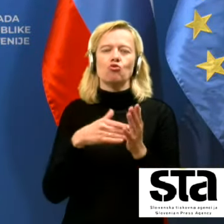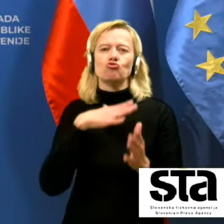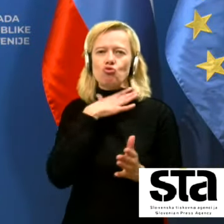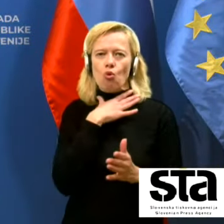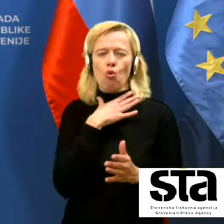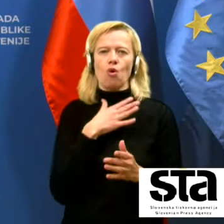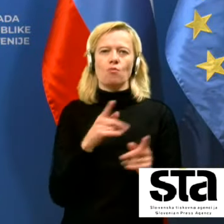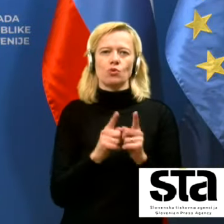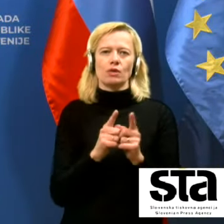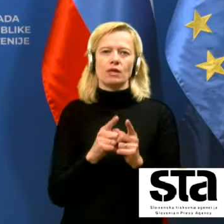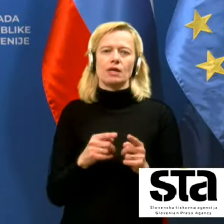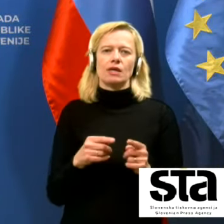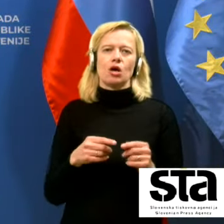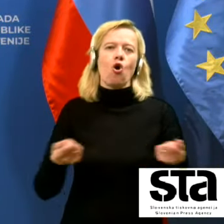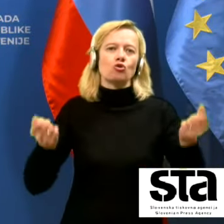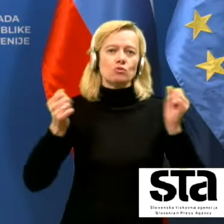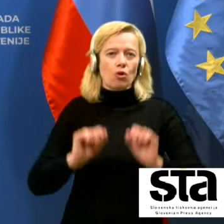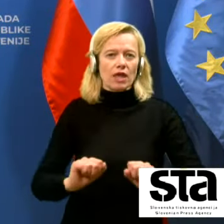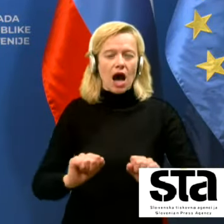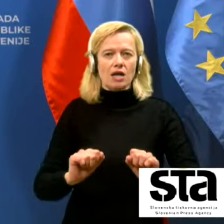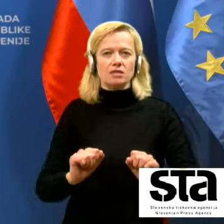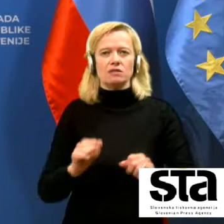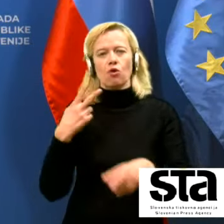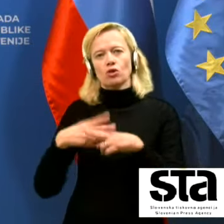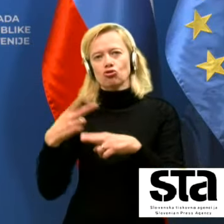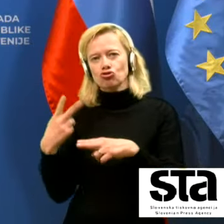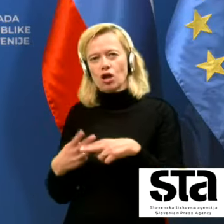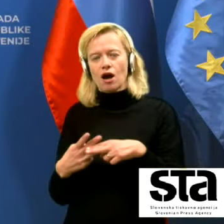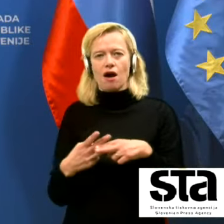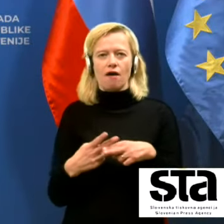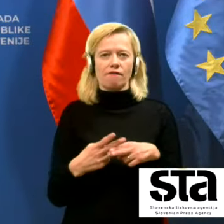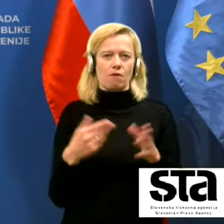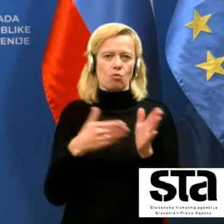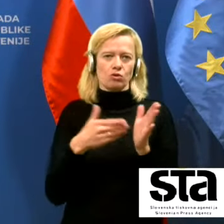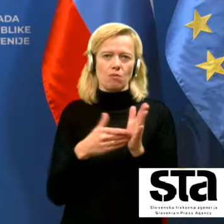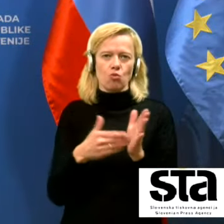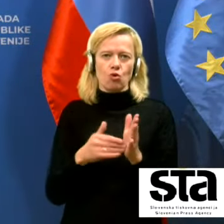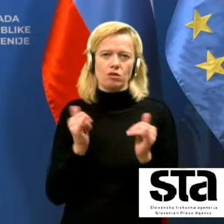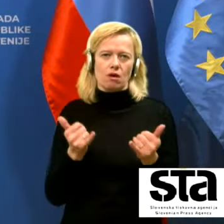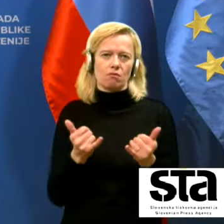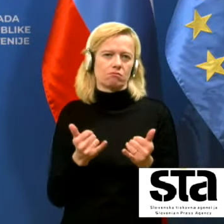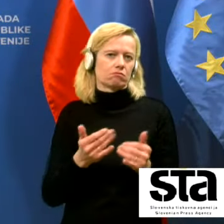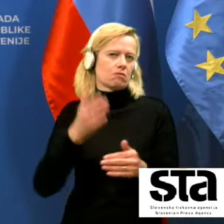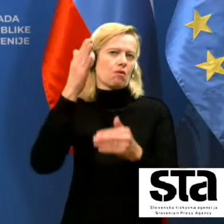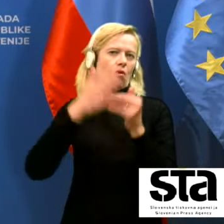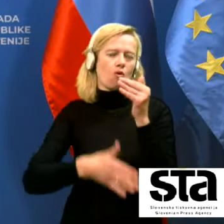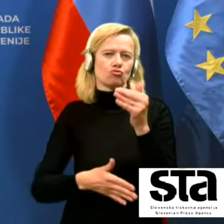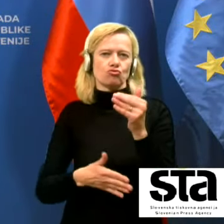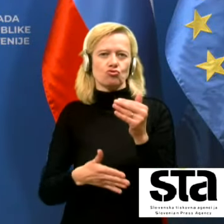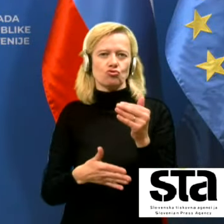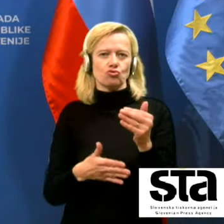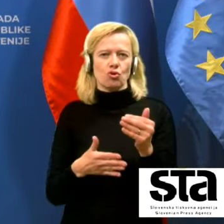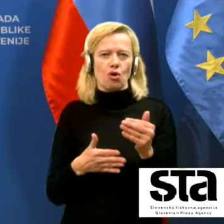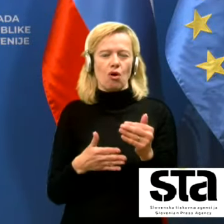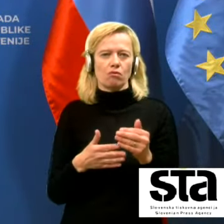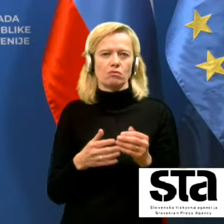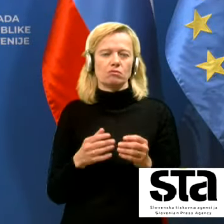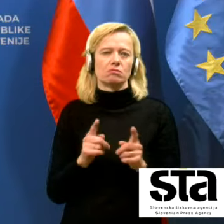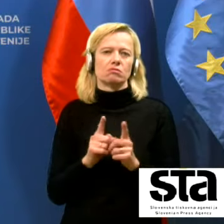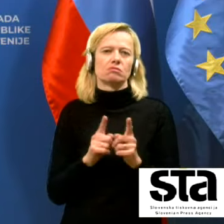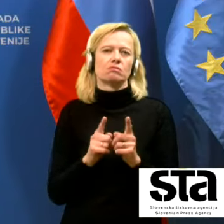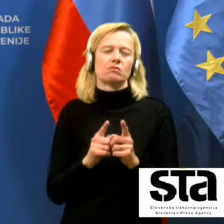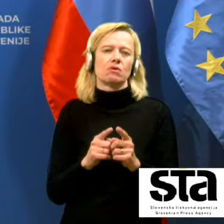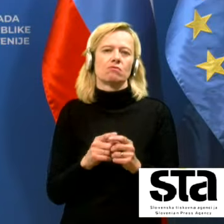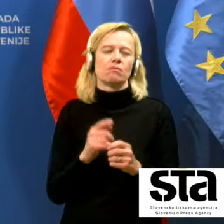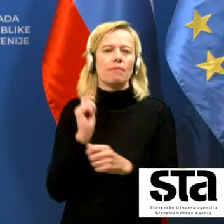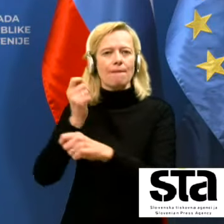gospodarstvu in državi, da se končno izvijamo sodaj iz tega primeža hude epidemije tudi v naši